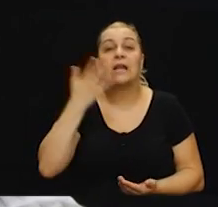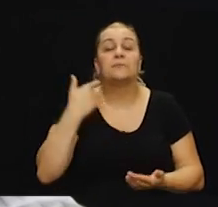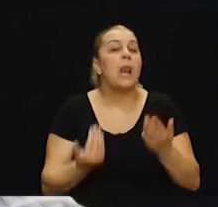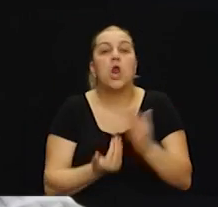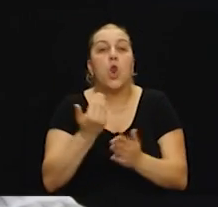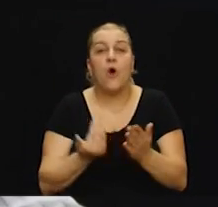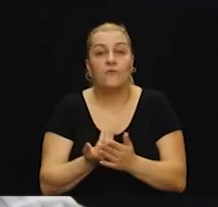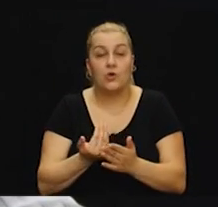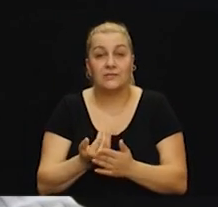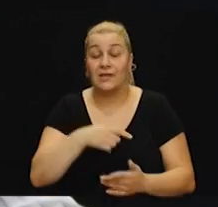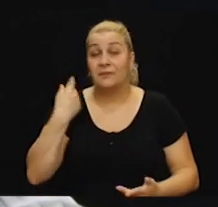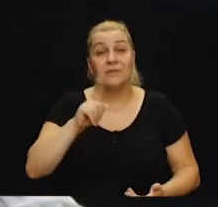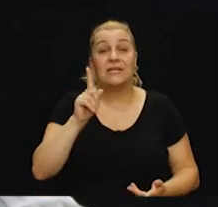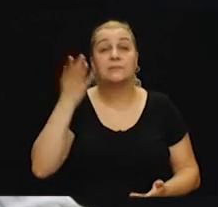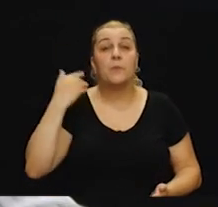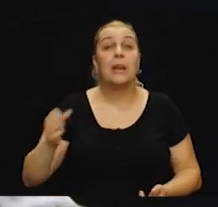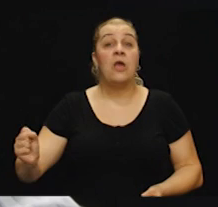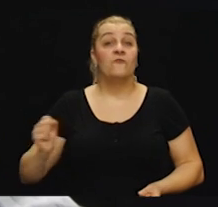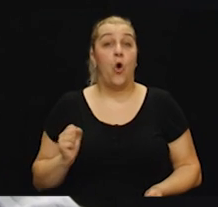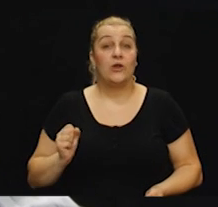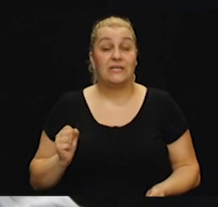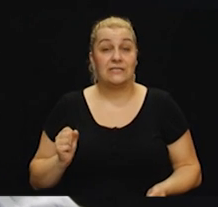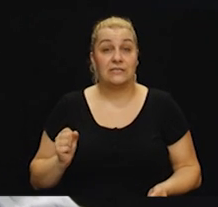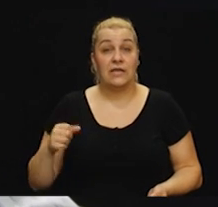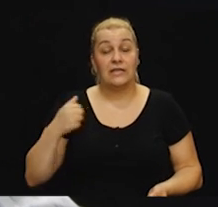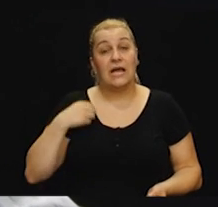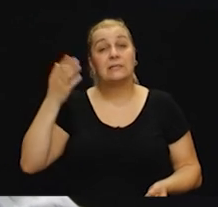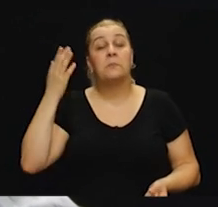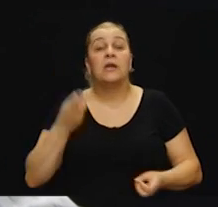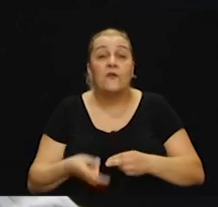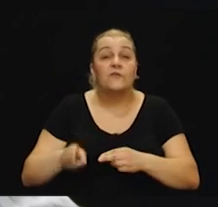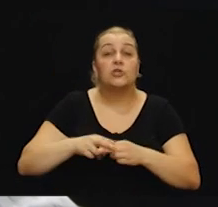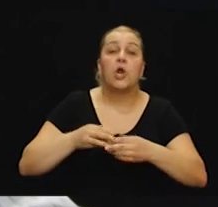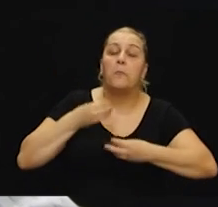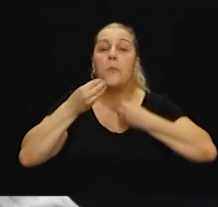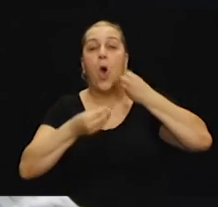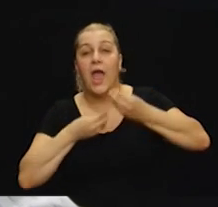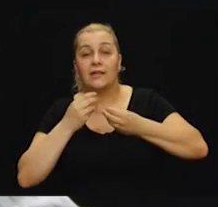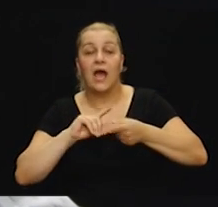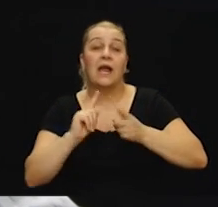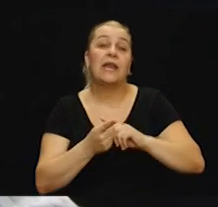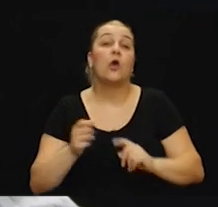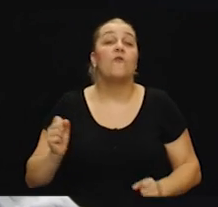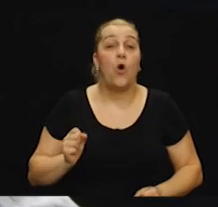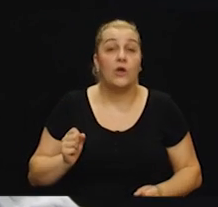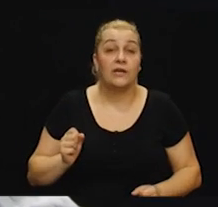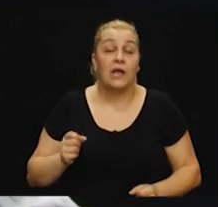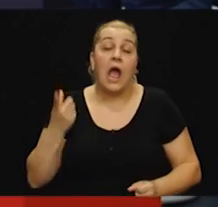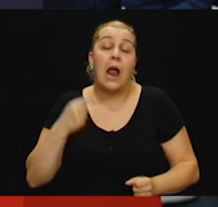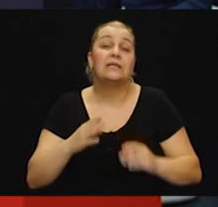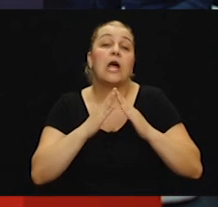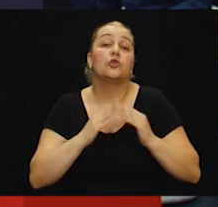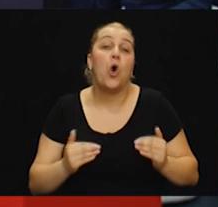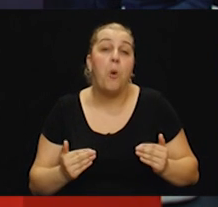nas bila novost. Mi nismo vojnici. Ja sam više poeta nego vojnik. Ali kad je za domovinu u pitanju... Ali